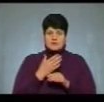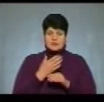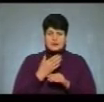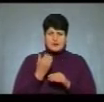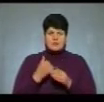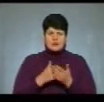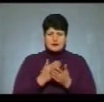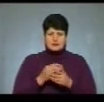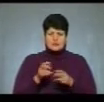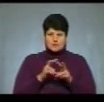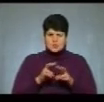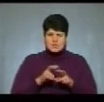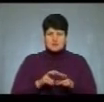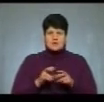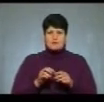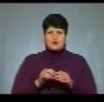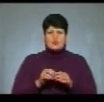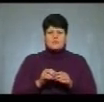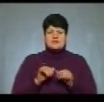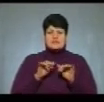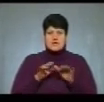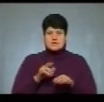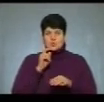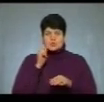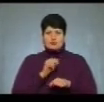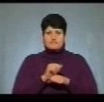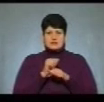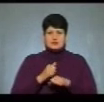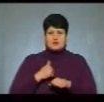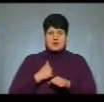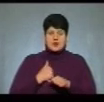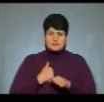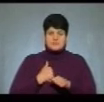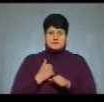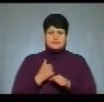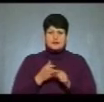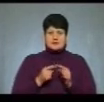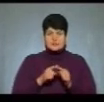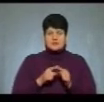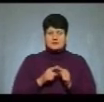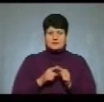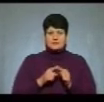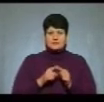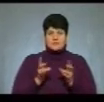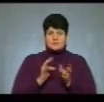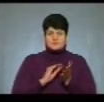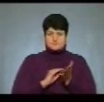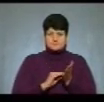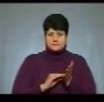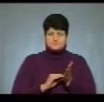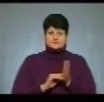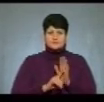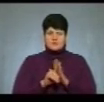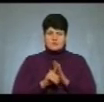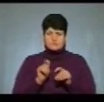дослідження, так, власне, про діяльність української випустанчої армії. Відповідно, була так сама біла ніша, яку потрібно було заповнити. Відповідно, почав